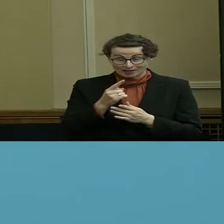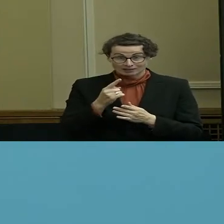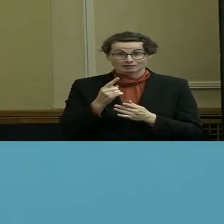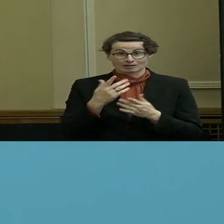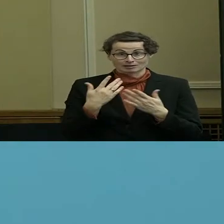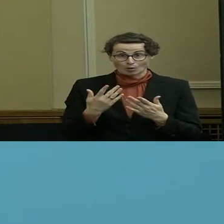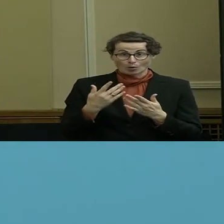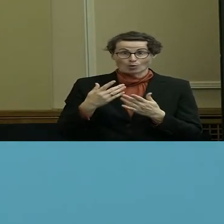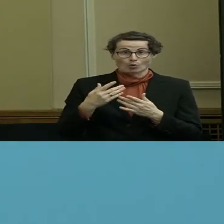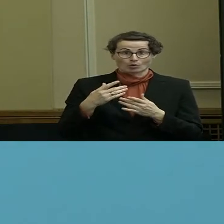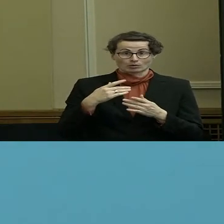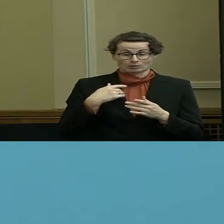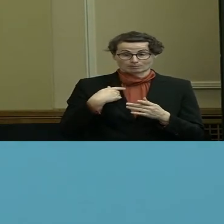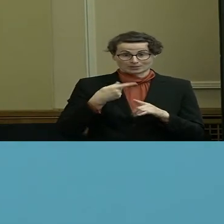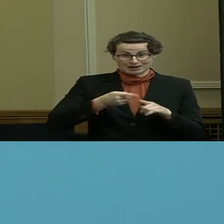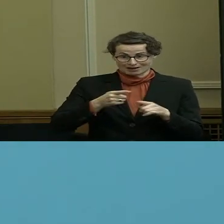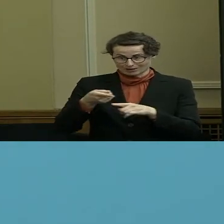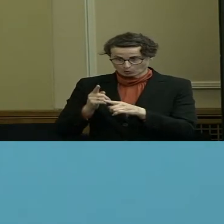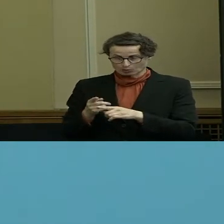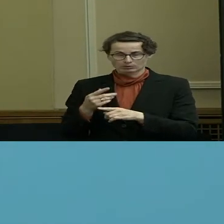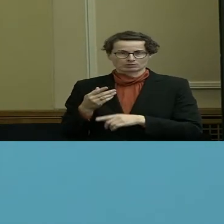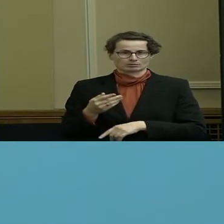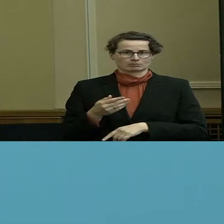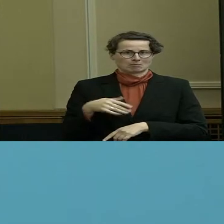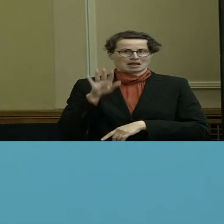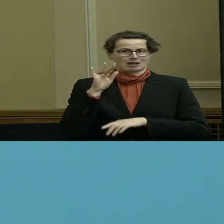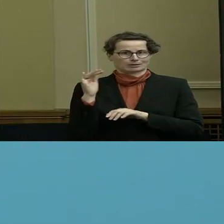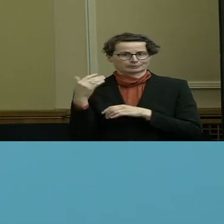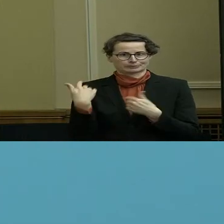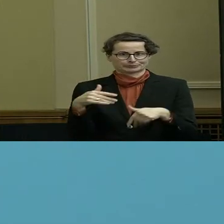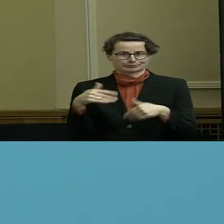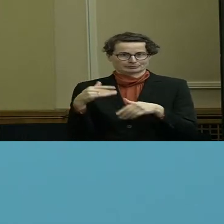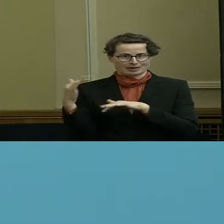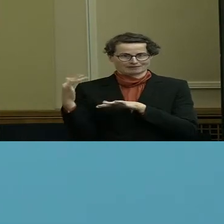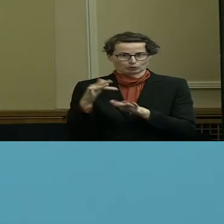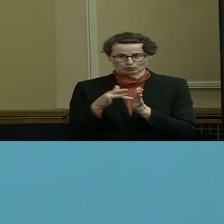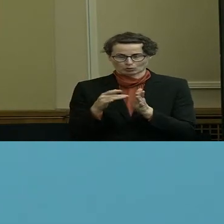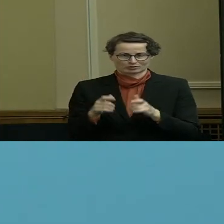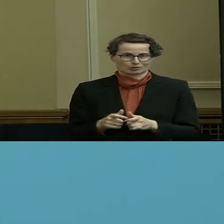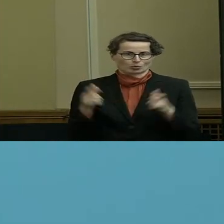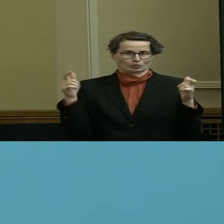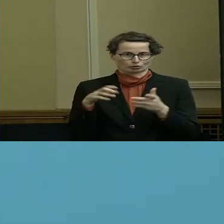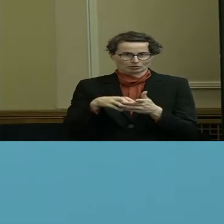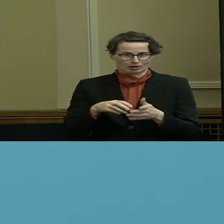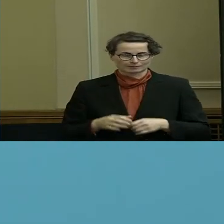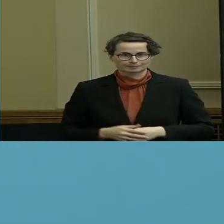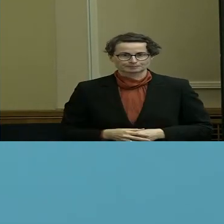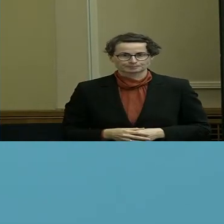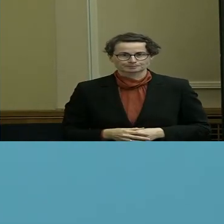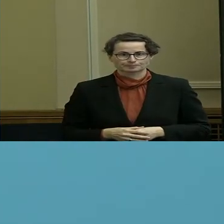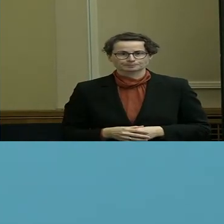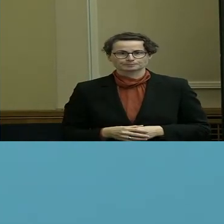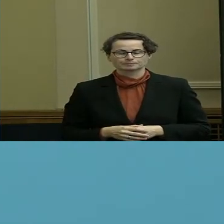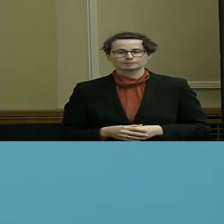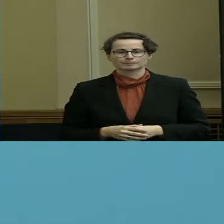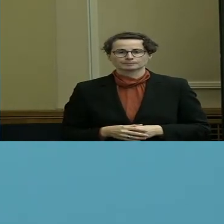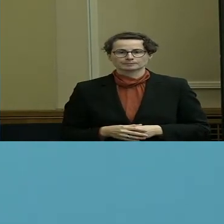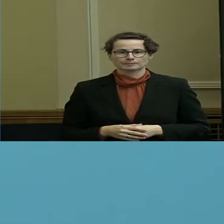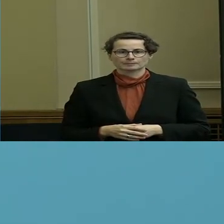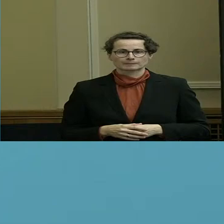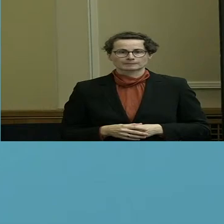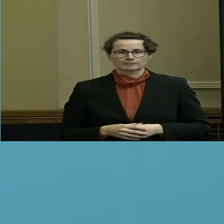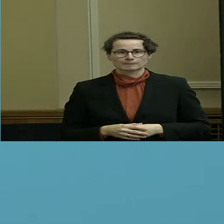Und insofern ist es so, dass wenn wir uns das anschauen, ist